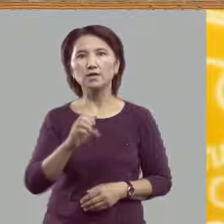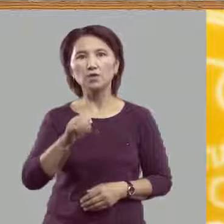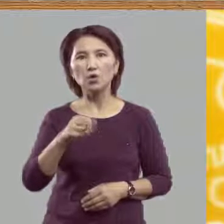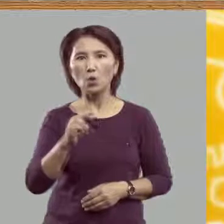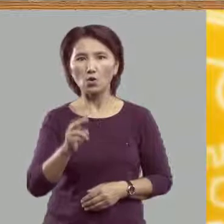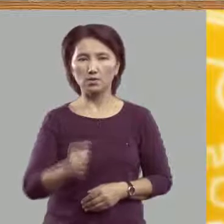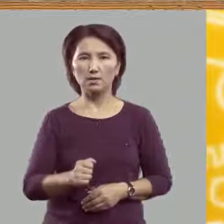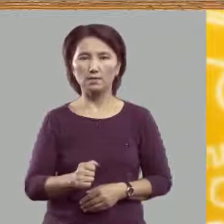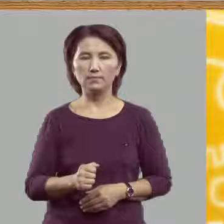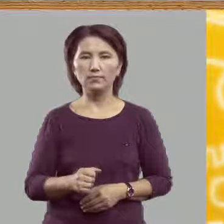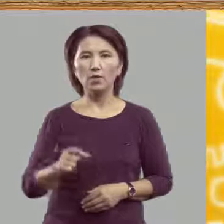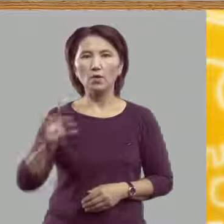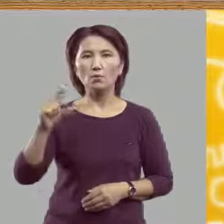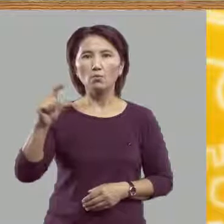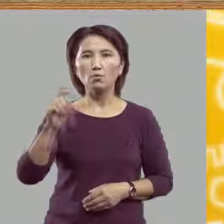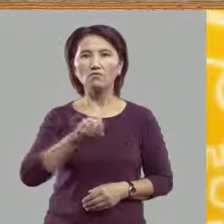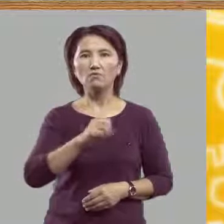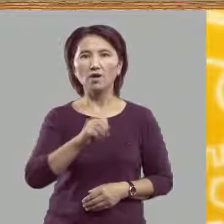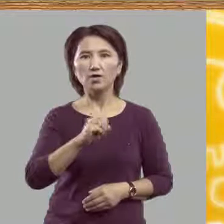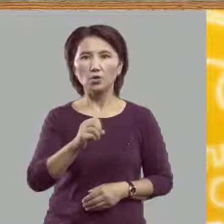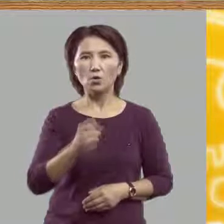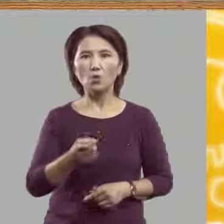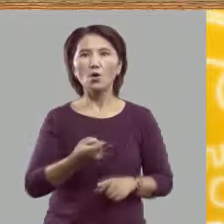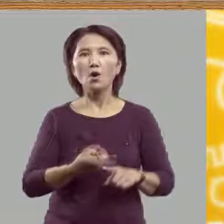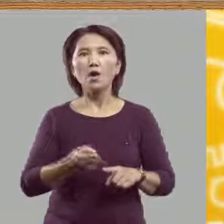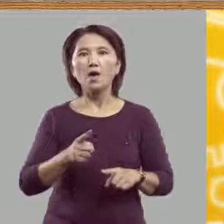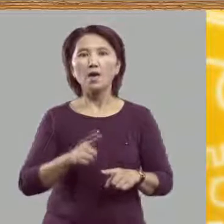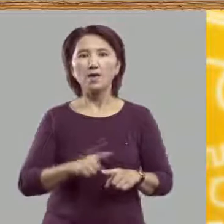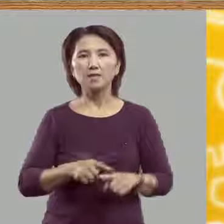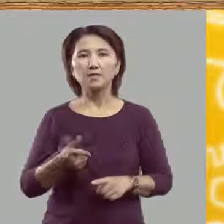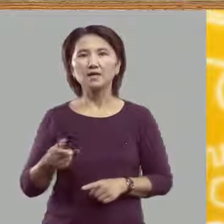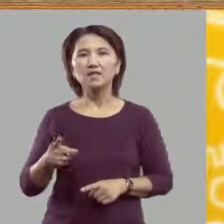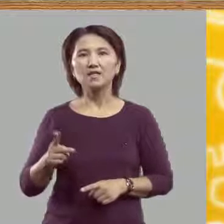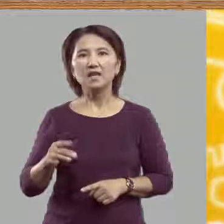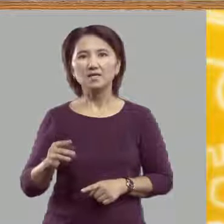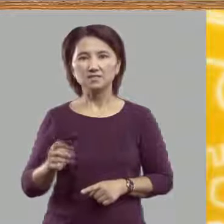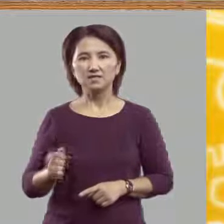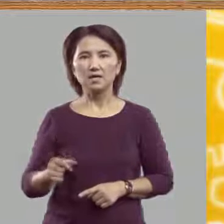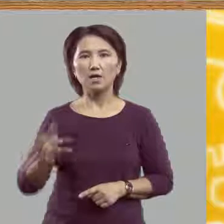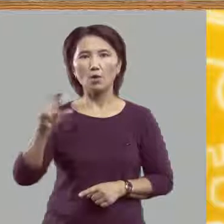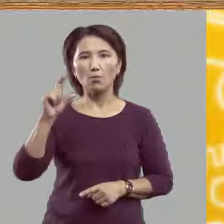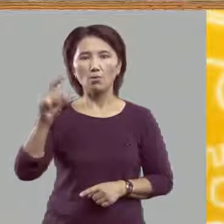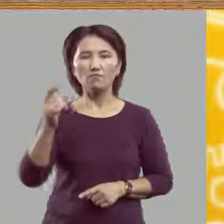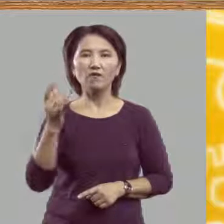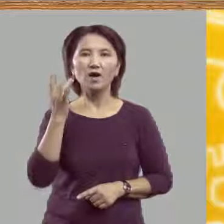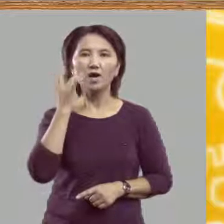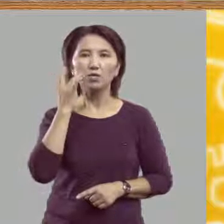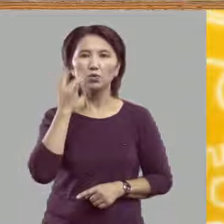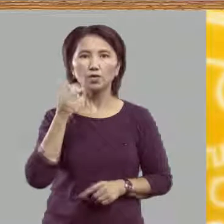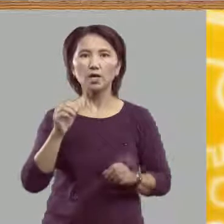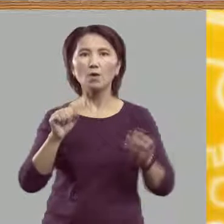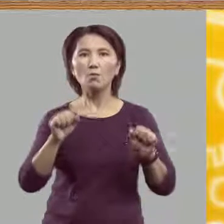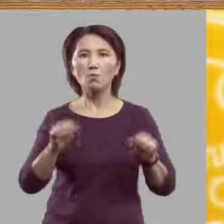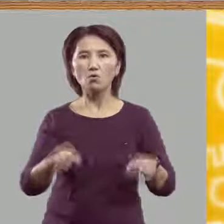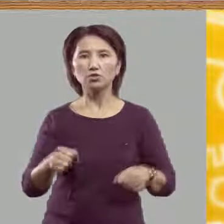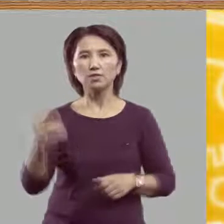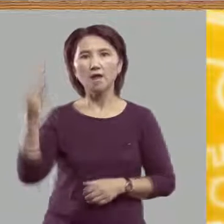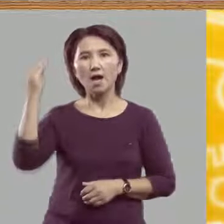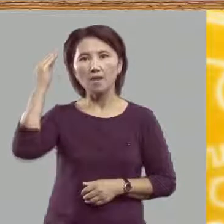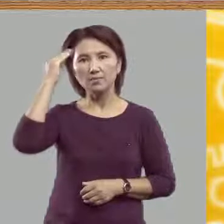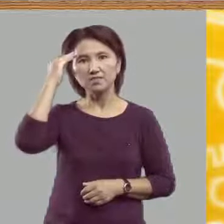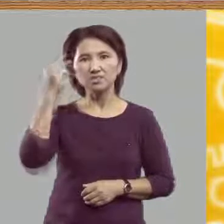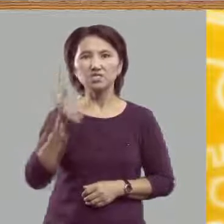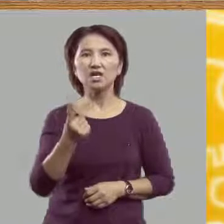Буква Ё – это гласная буква, которая может обозначать